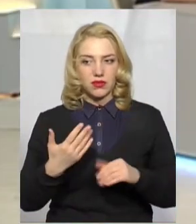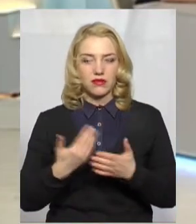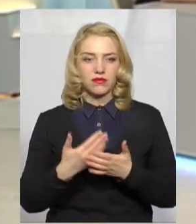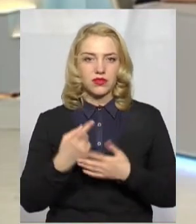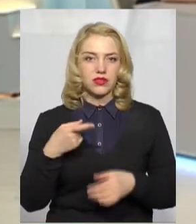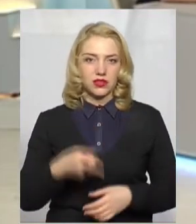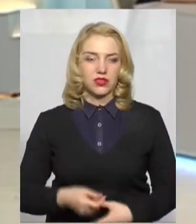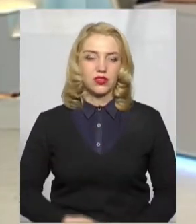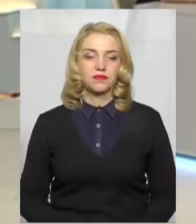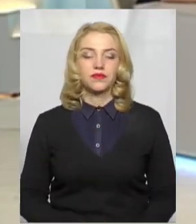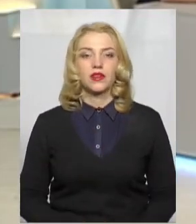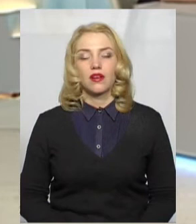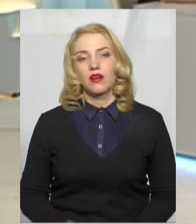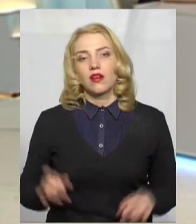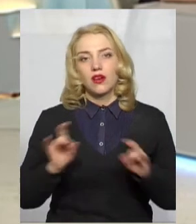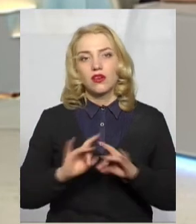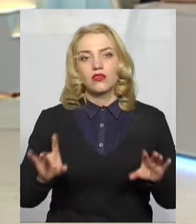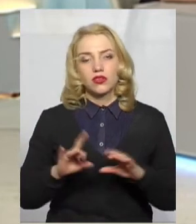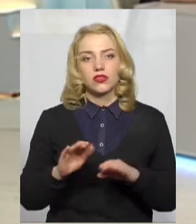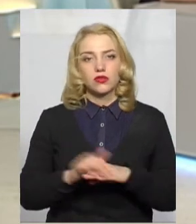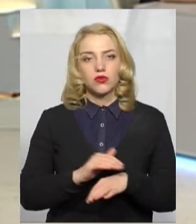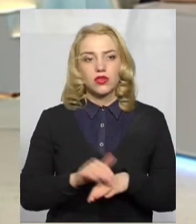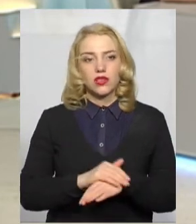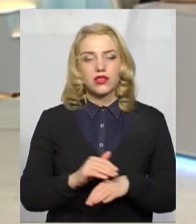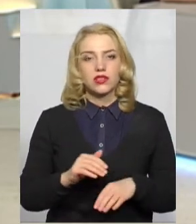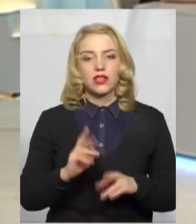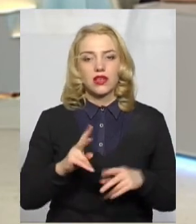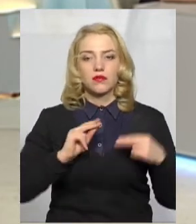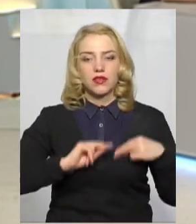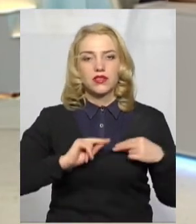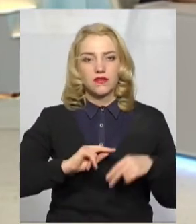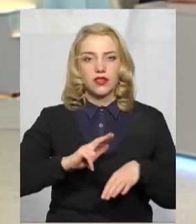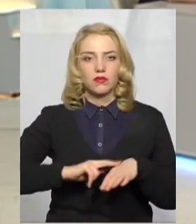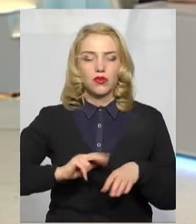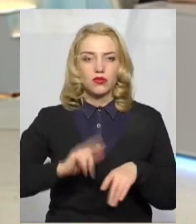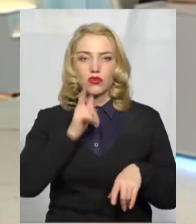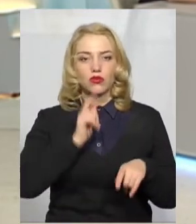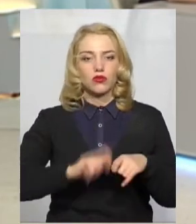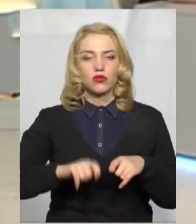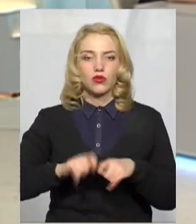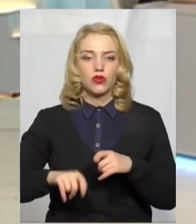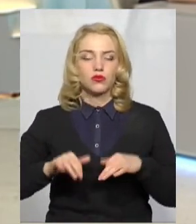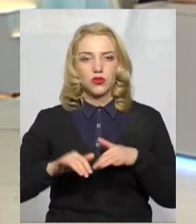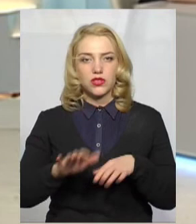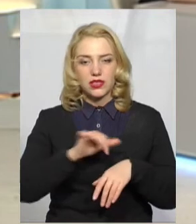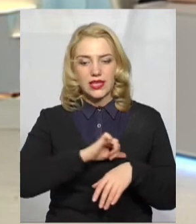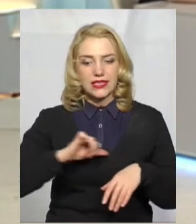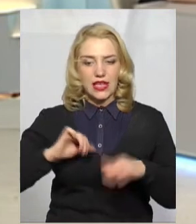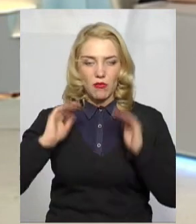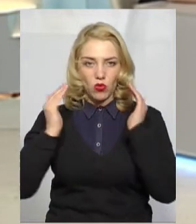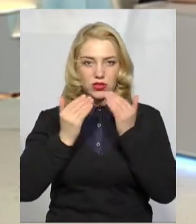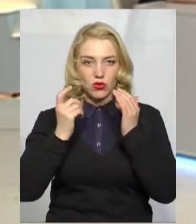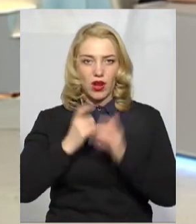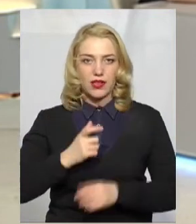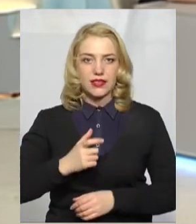І розкажи, будь ласка, детальніше, як працівники поліції контролюють цей процес самоізоляції? Дуже часто в нас